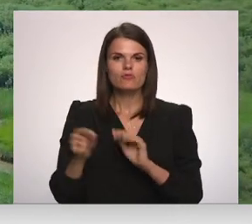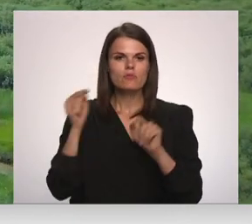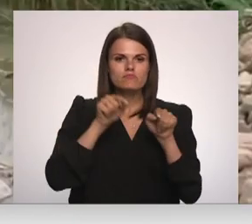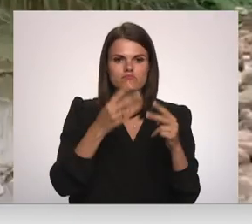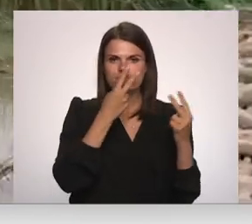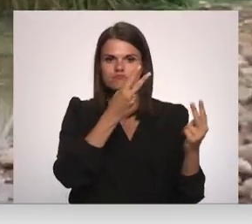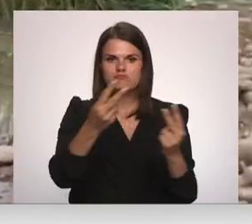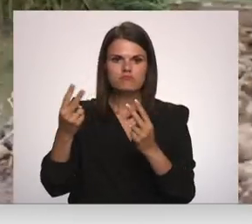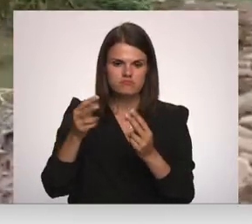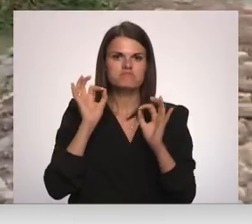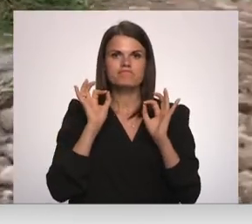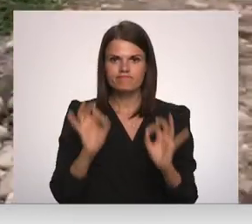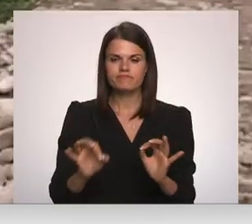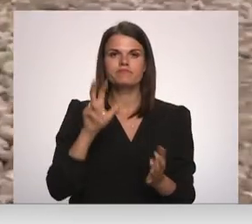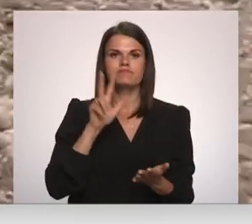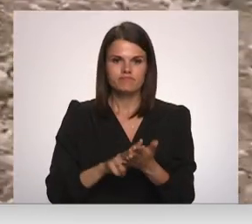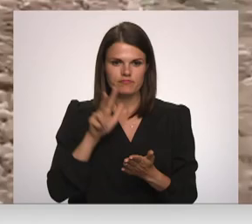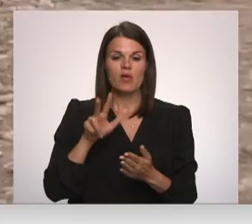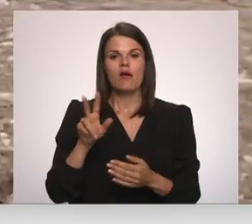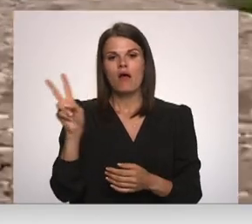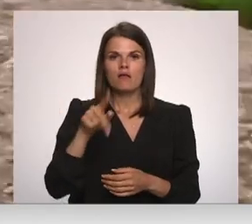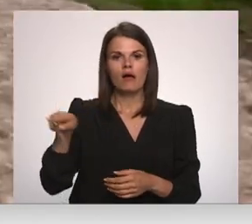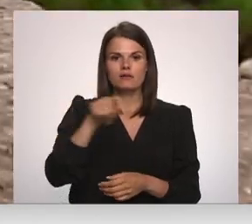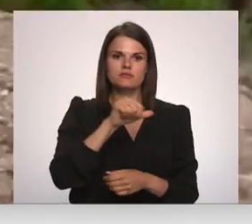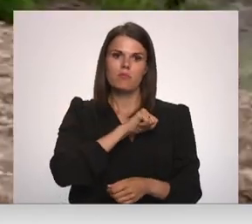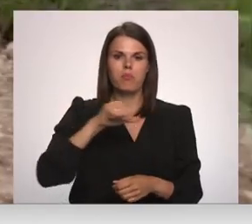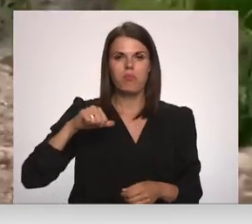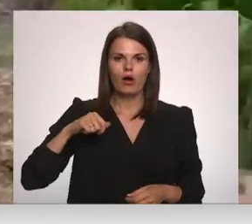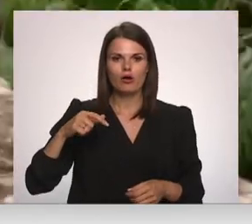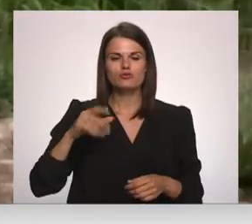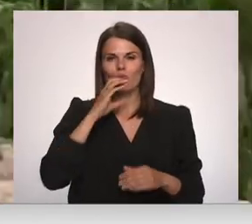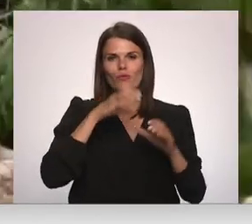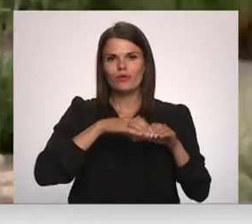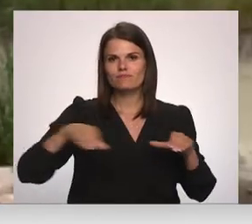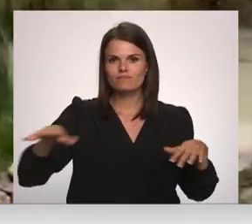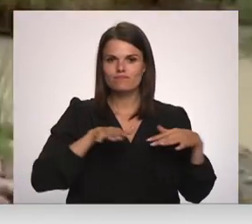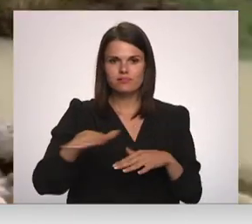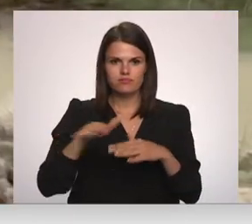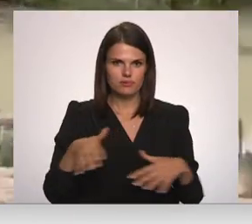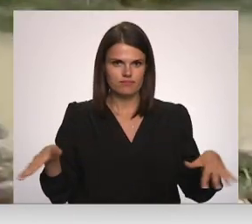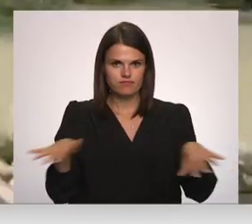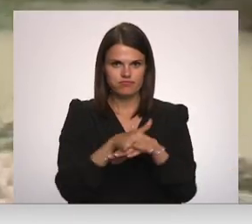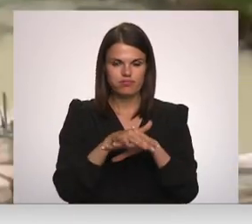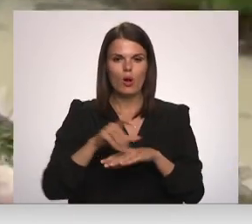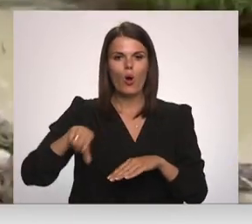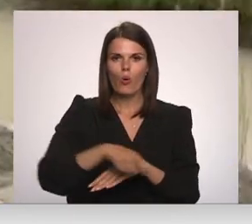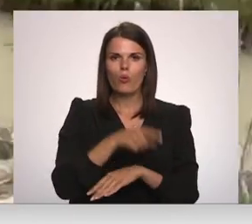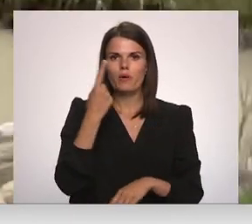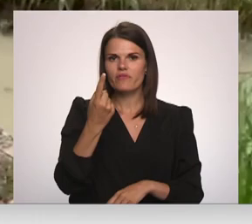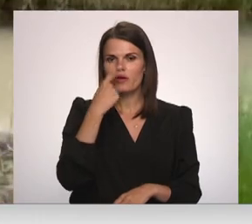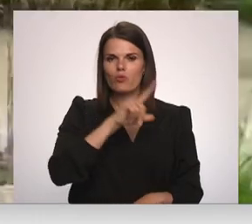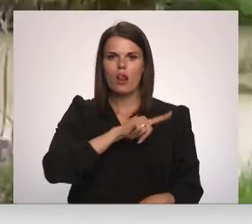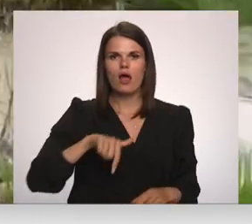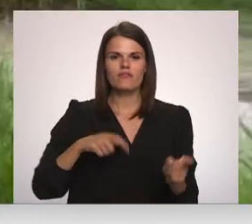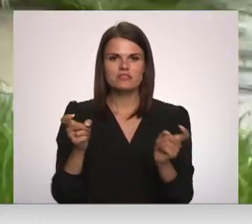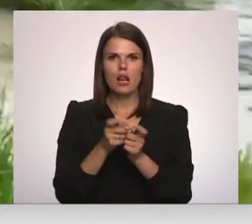teritoriju un apstiprināja faktu, ka patvaļīgi ir veikta ūdens objekta hidroloģiskā režīma maiņa. Durbes upe ir viena no Latvijas